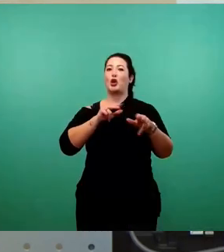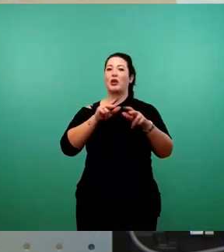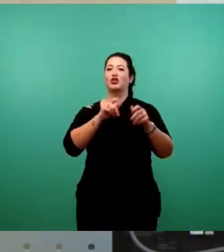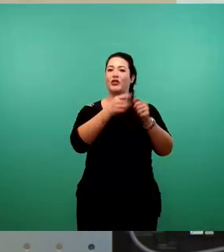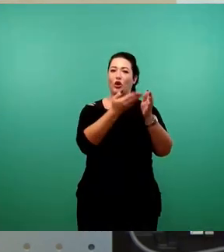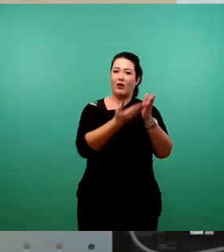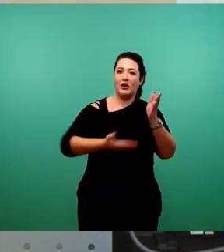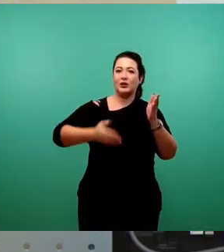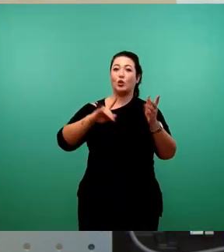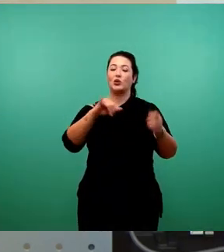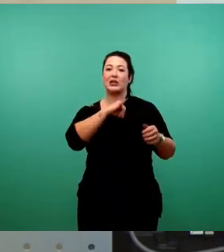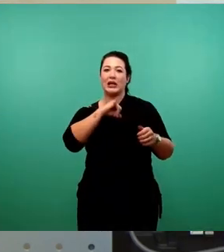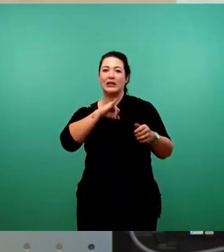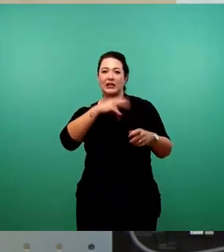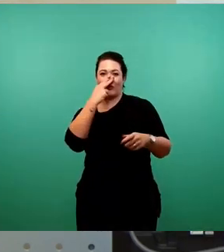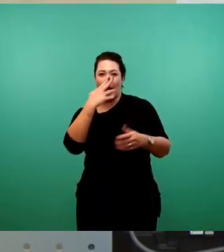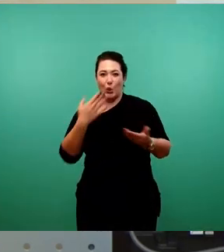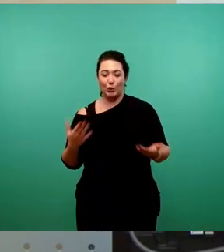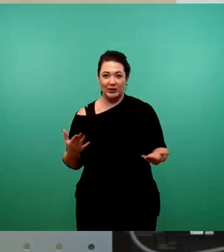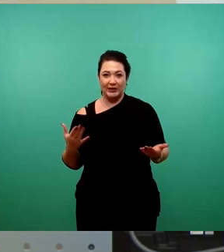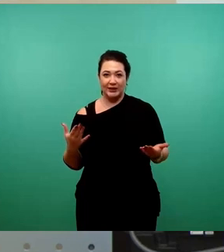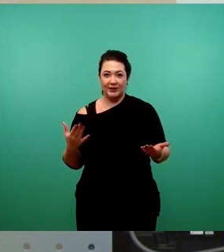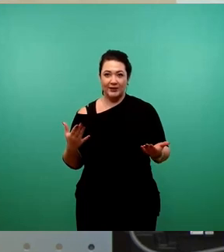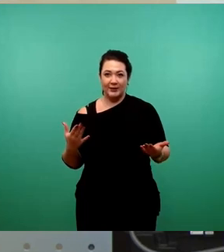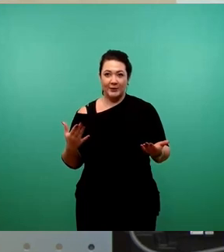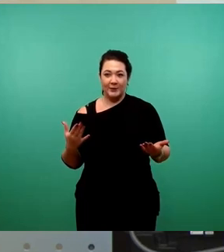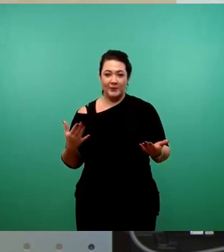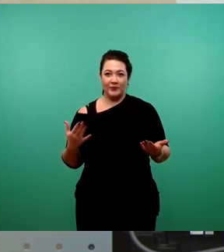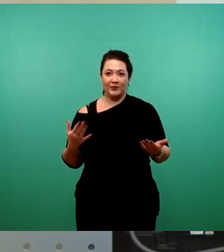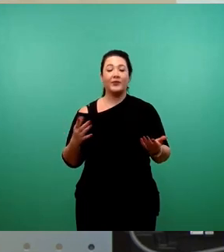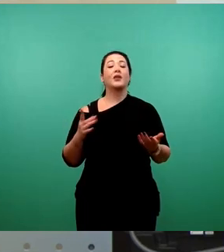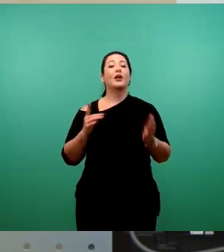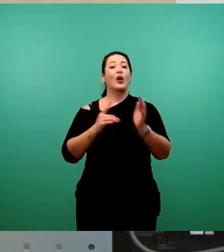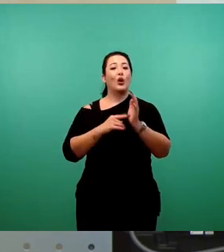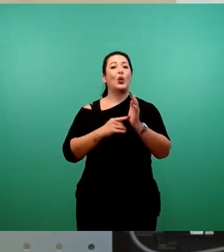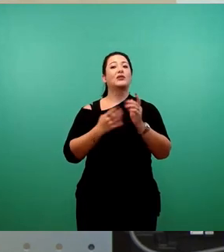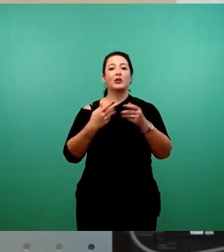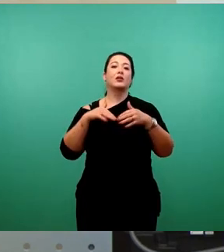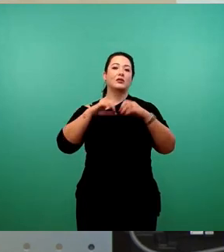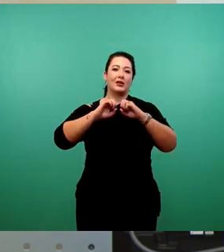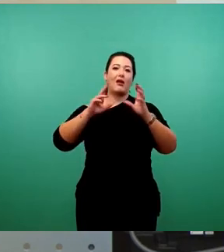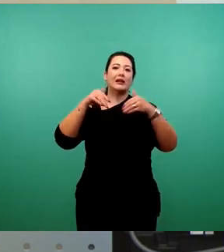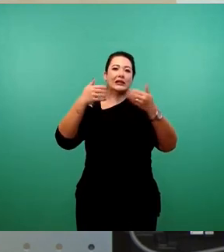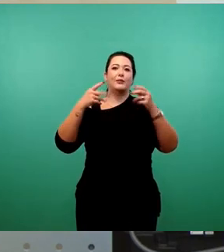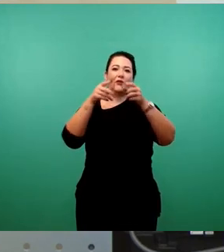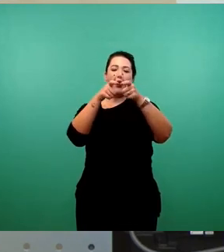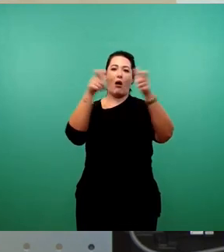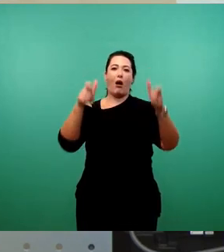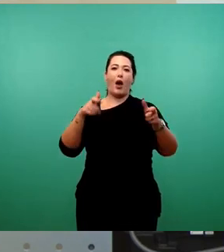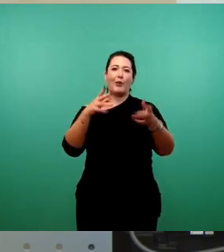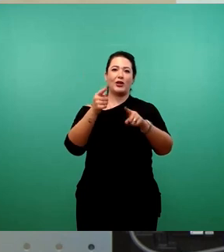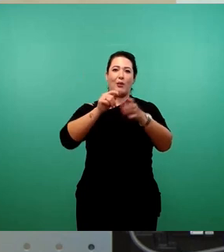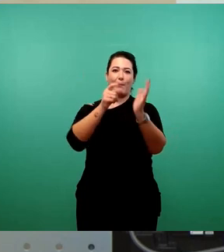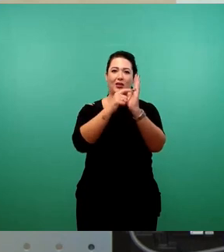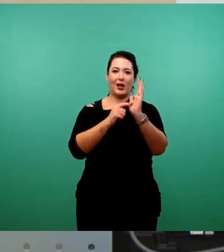Interessenlagen. Denn natürlich sind uns Rahmenbedingungen gesetzt und es hat mir viel Freude